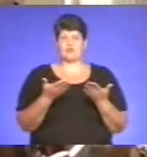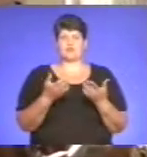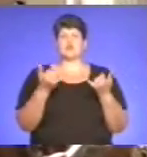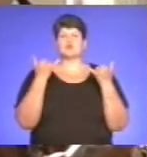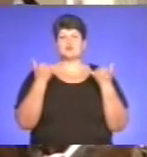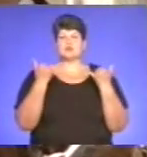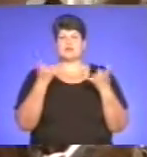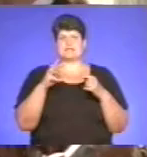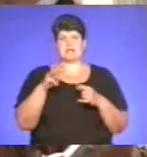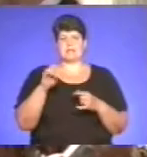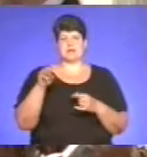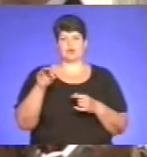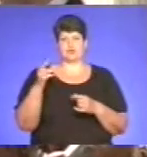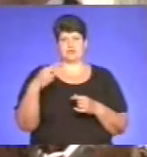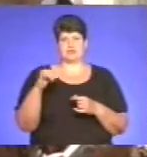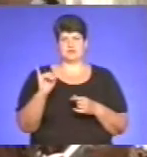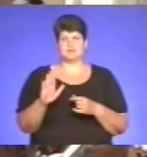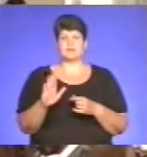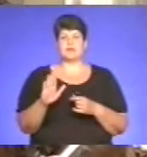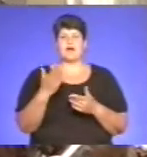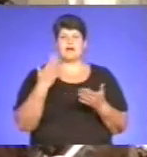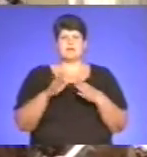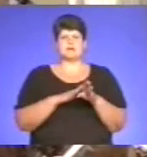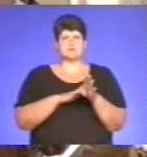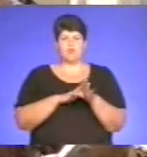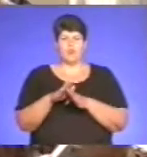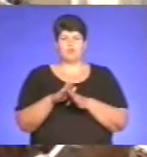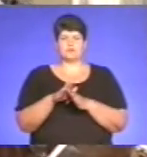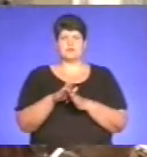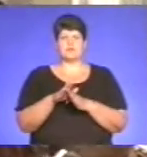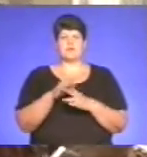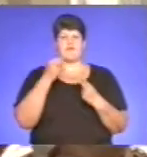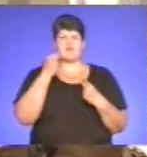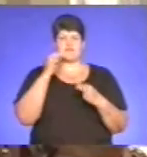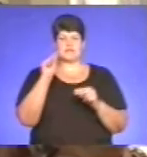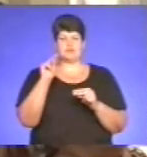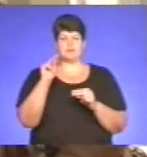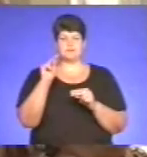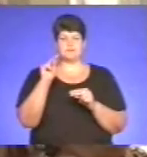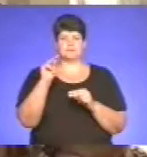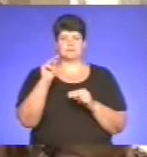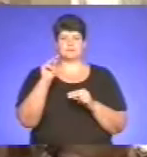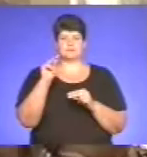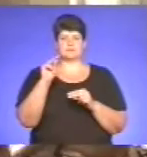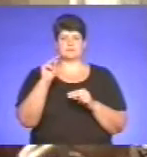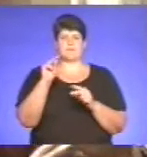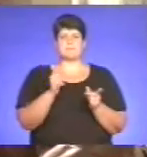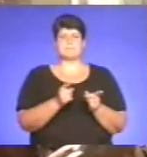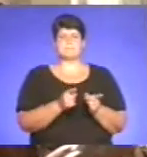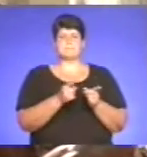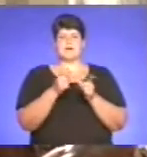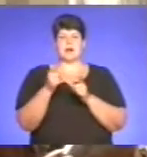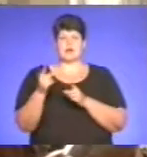сучасних методів, але з повним і ефективним переходом,